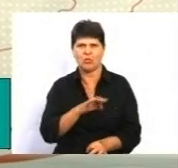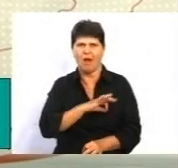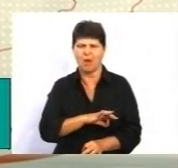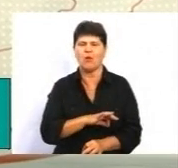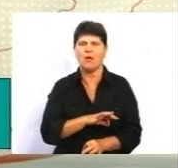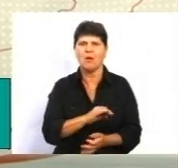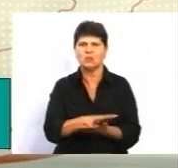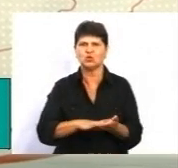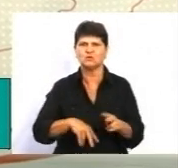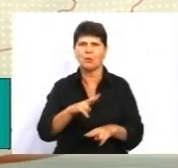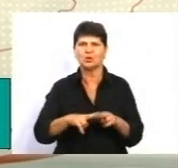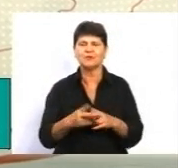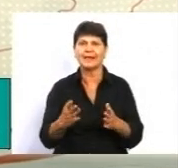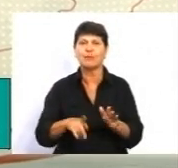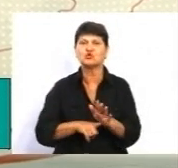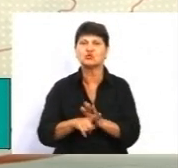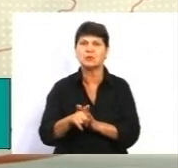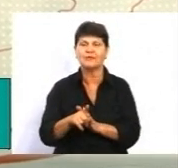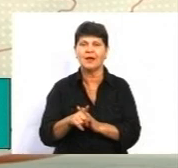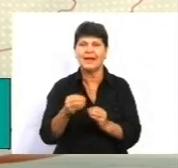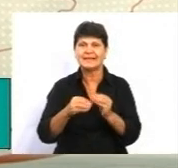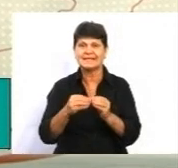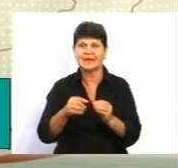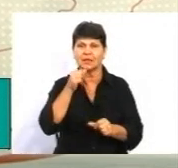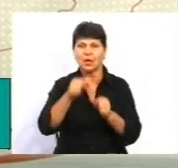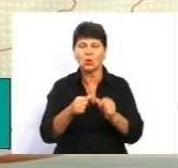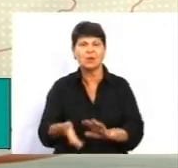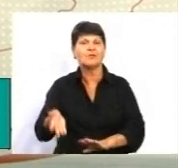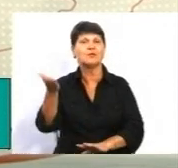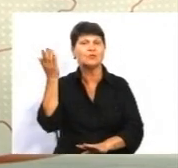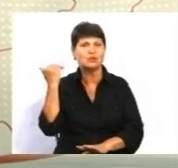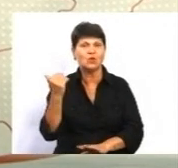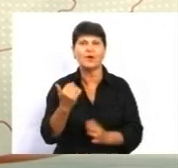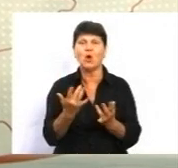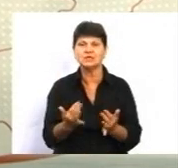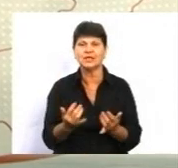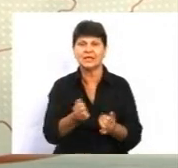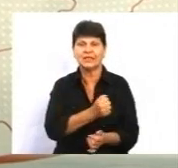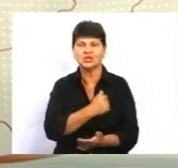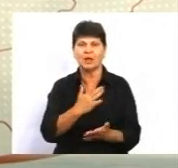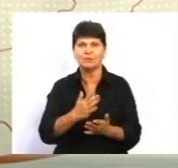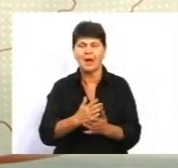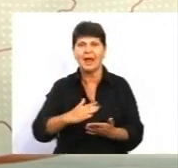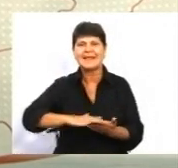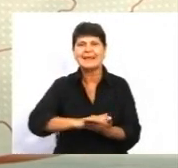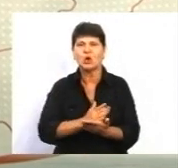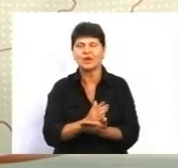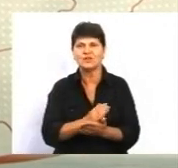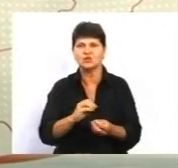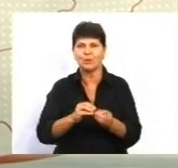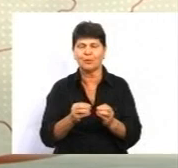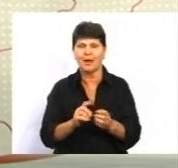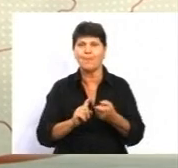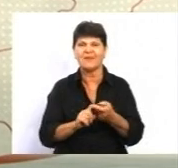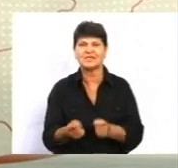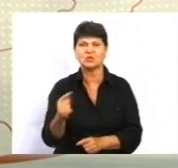будівництво, яке починалося десятки років тому, оскільки ми, на жаль, маємо демографічну проблему, пов'язану з тим, що